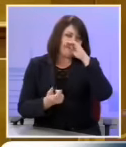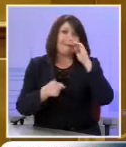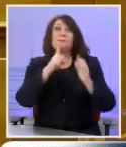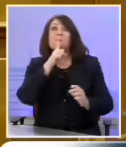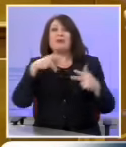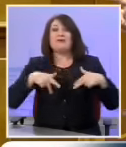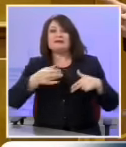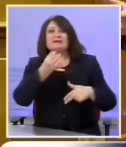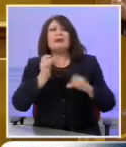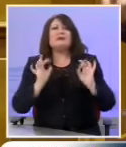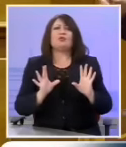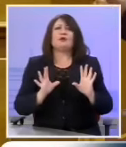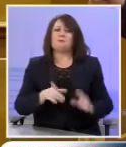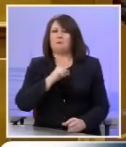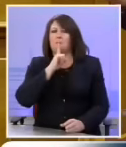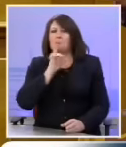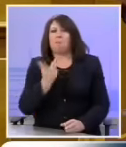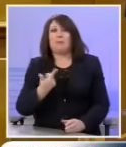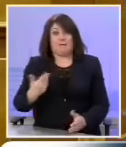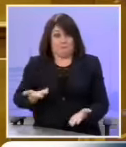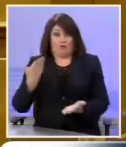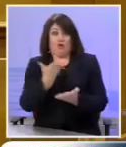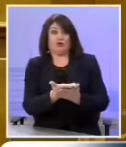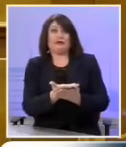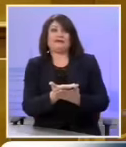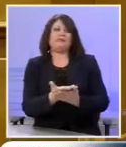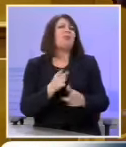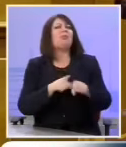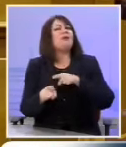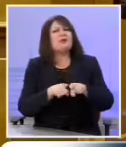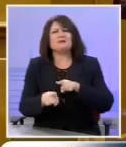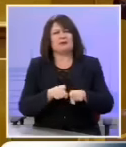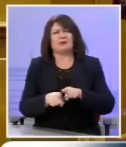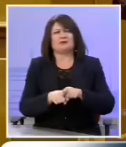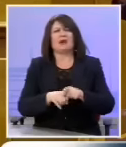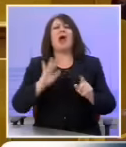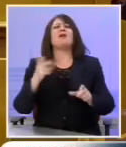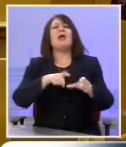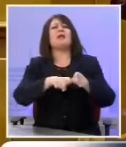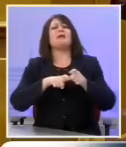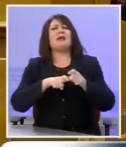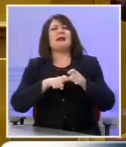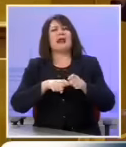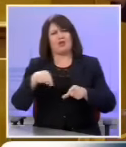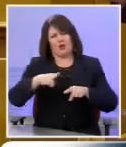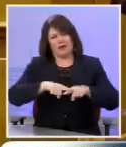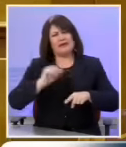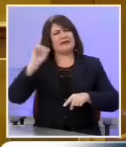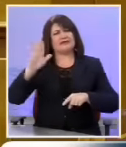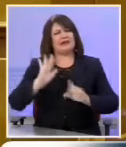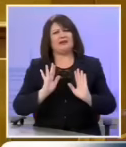η κυβέρνηση δεν δέχεται την πρότασή μου ανεξαρτήτως αν η εταιρεία είναι η μεδαπή ή η αλλοδαπή